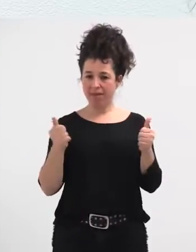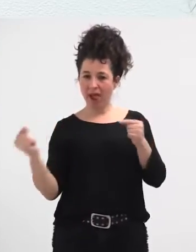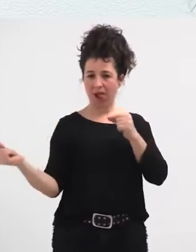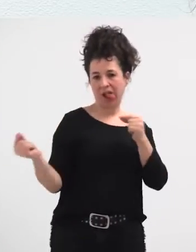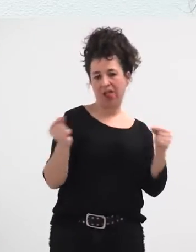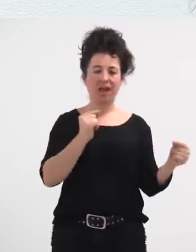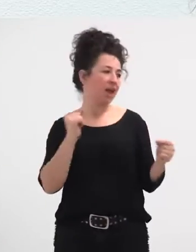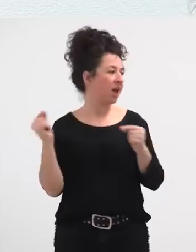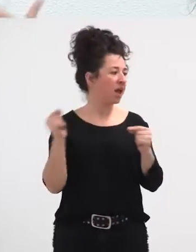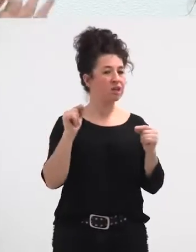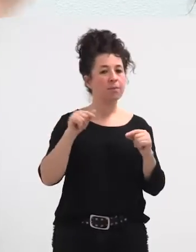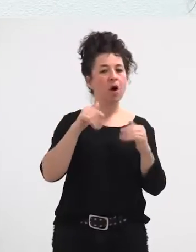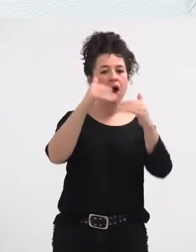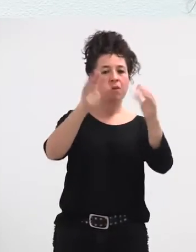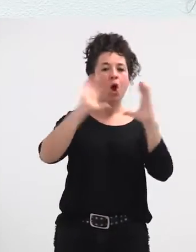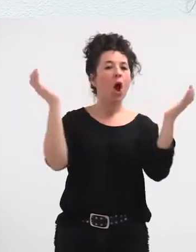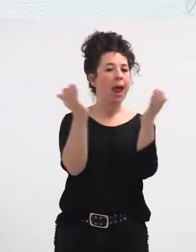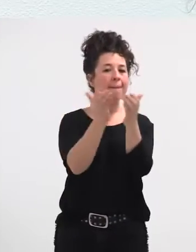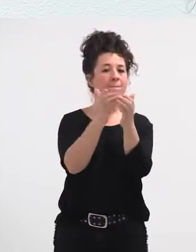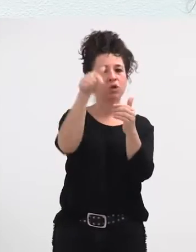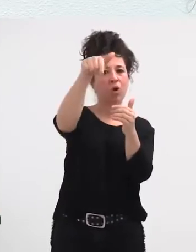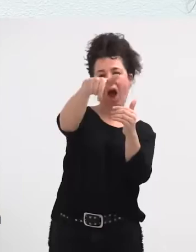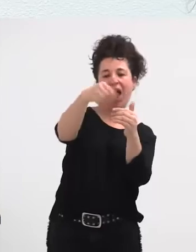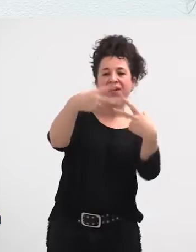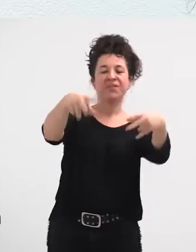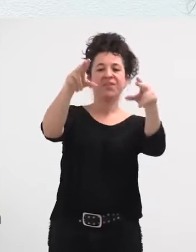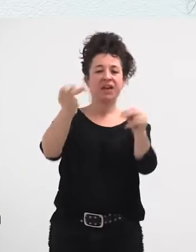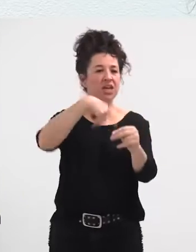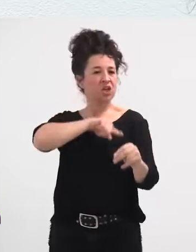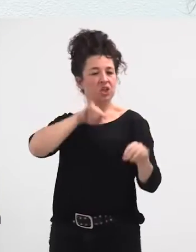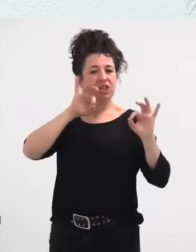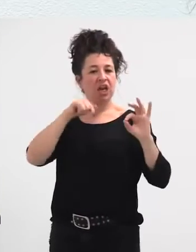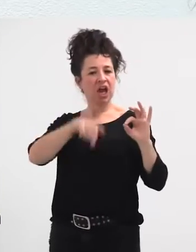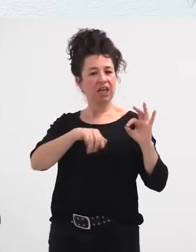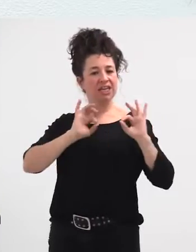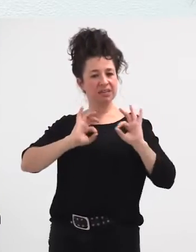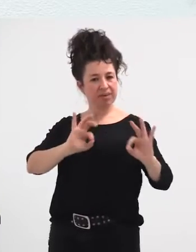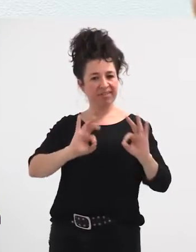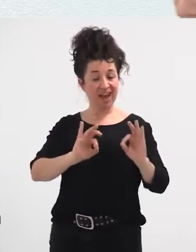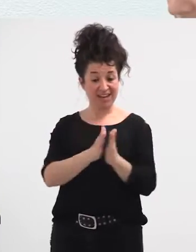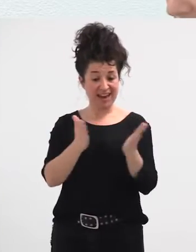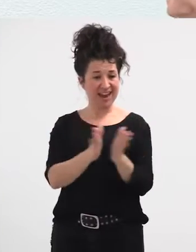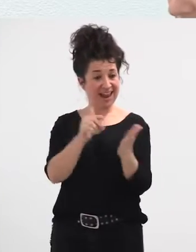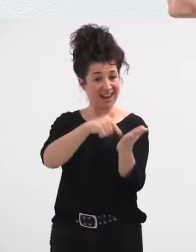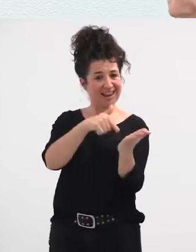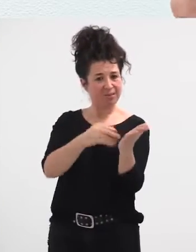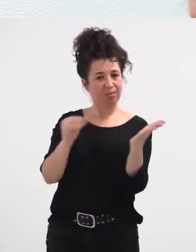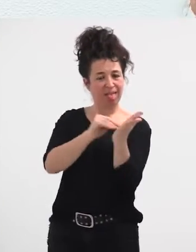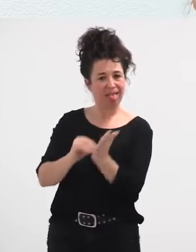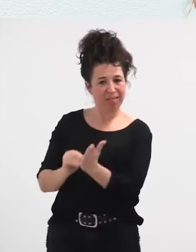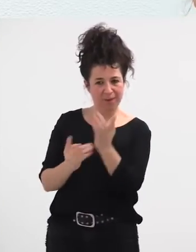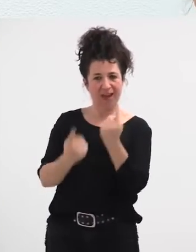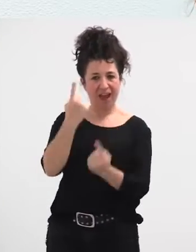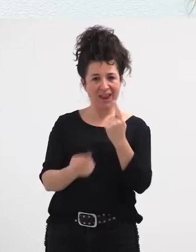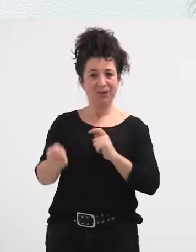Gantxiruzketako gainan bukatzetan gindua, gu hemen bereziak gara, dozo aiek ere, atera dira liguruan, hain bat, esol aski deren partetek, eta irunetzen